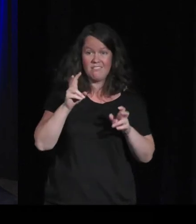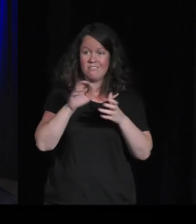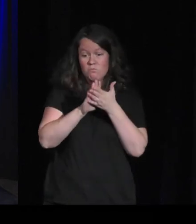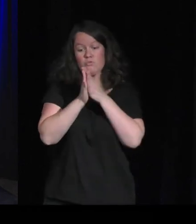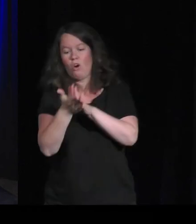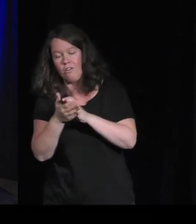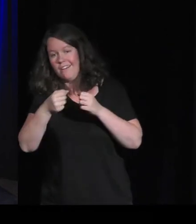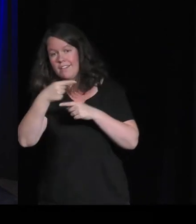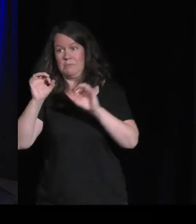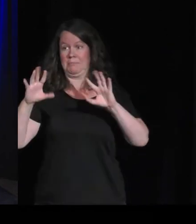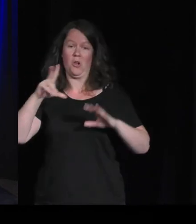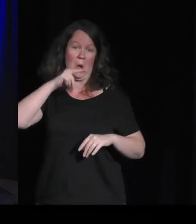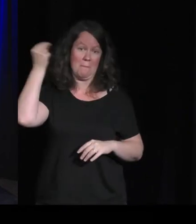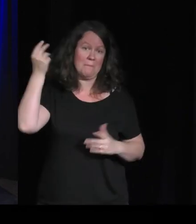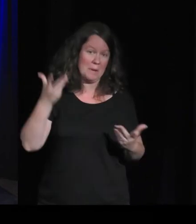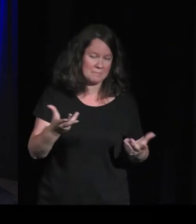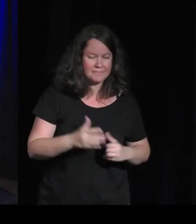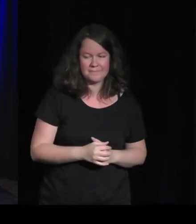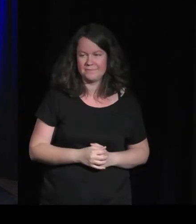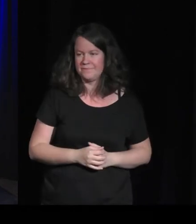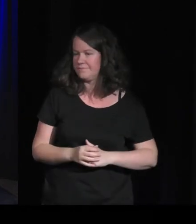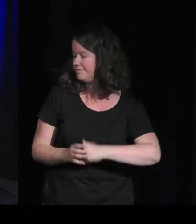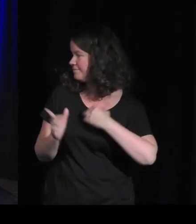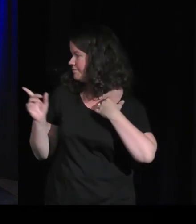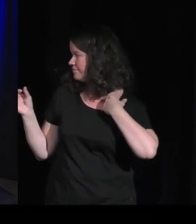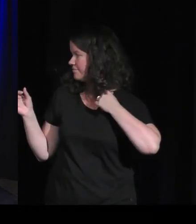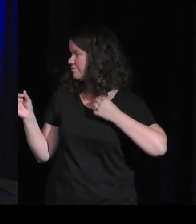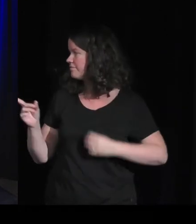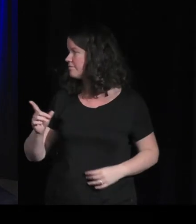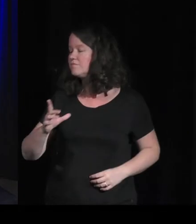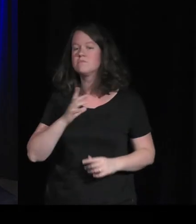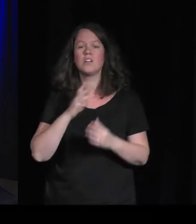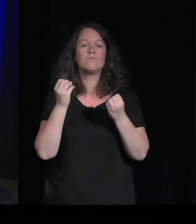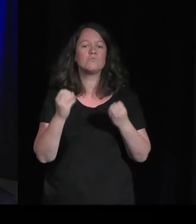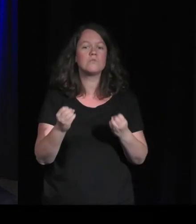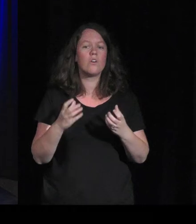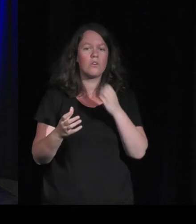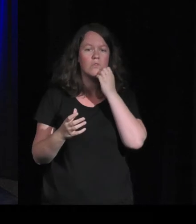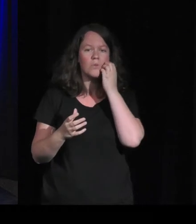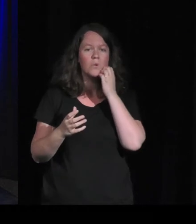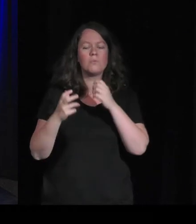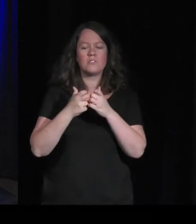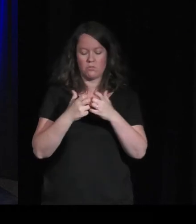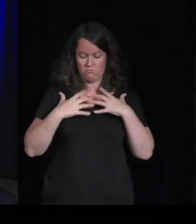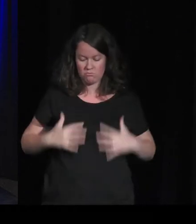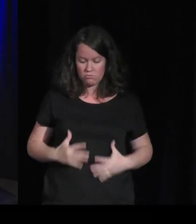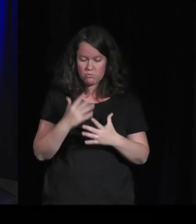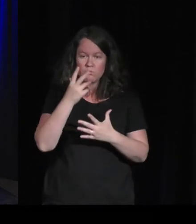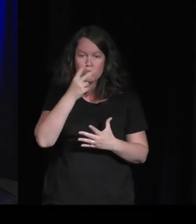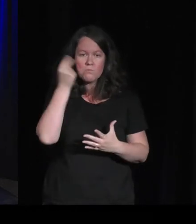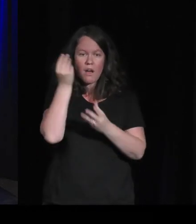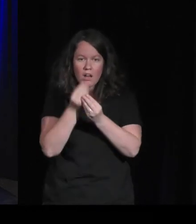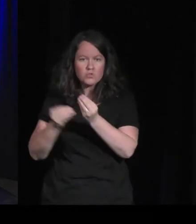lignée de l'hybridation et notamment dans les épisodes de science-fiction un peu transhumaniste où on peut maîtriser